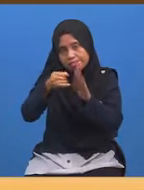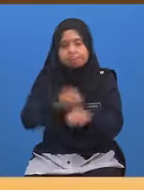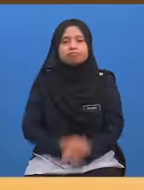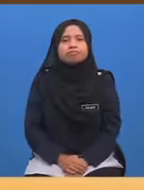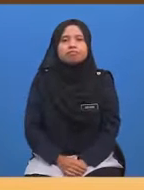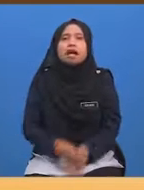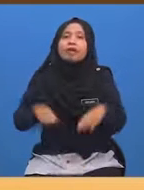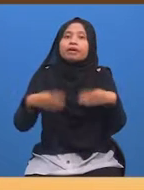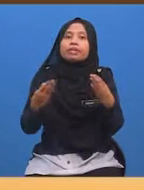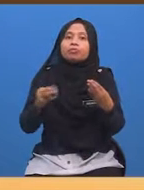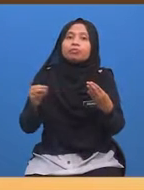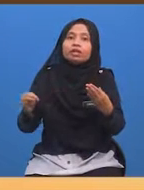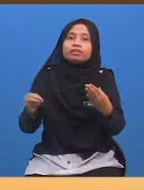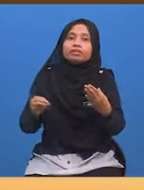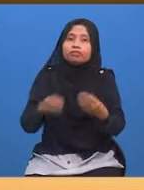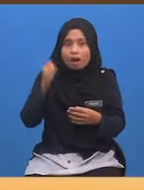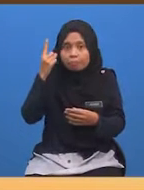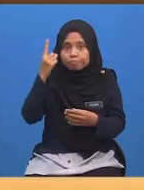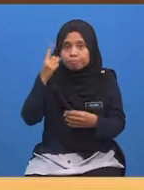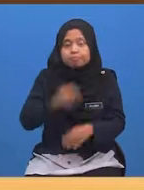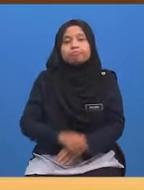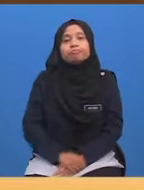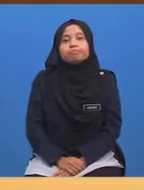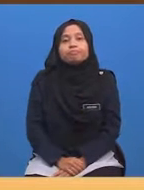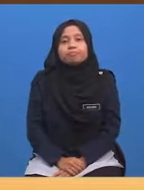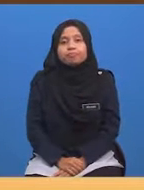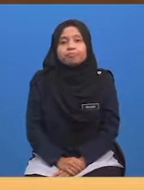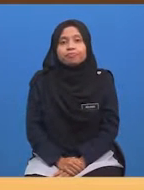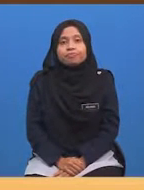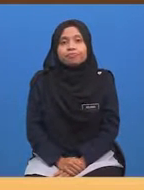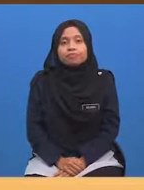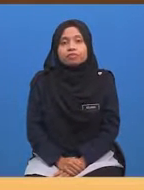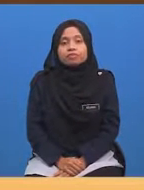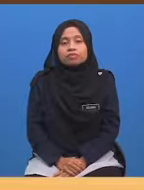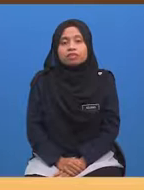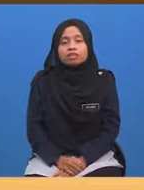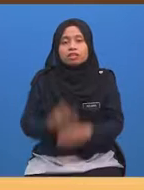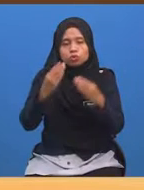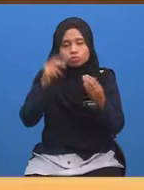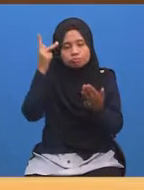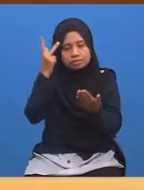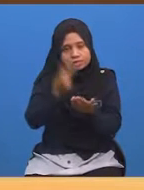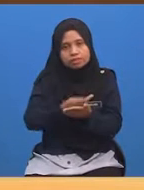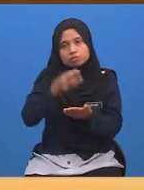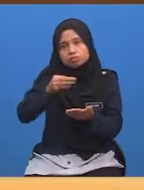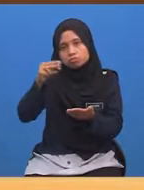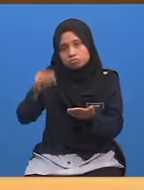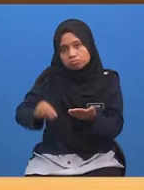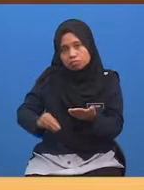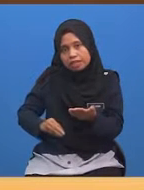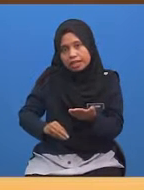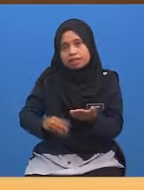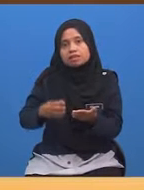Bagaimana murid-murid? Sudah semakin faham bukan? Cikgu percaya yang murid-murid